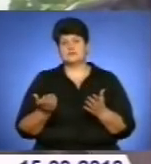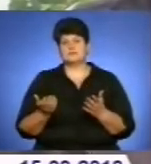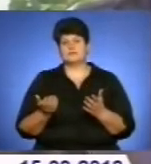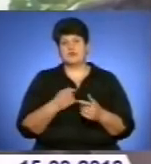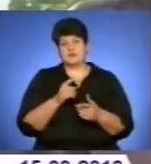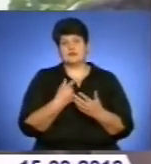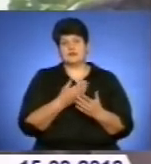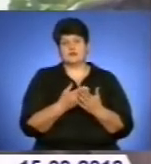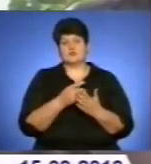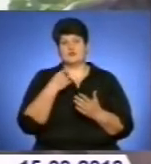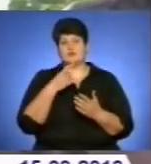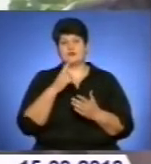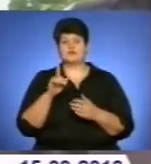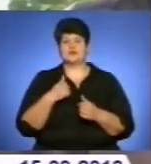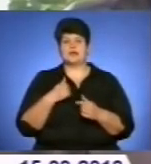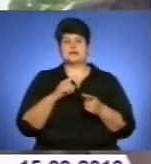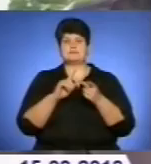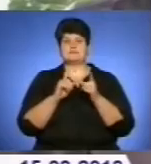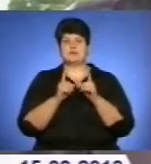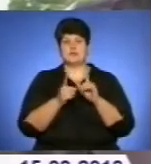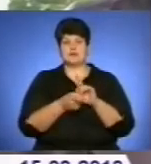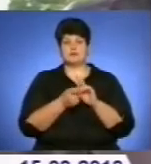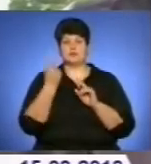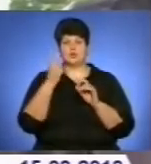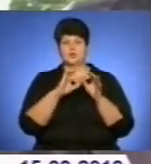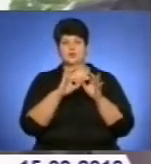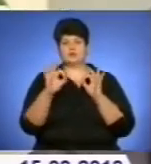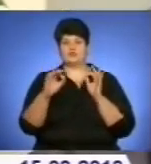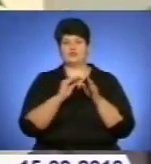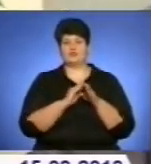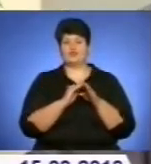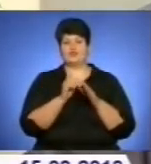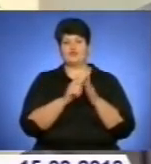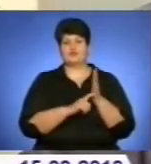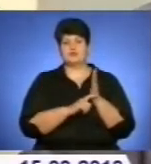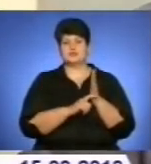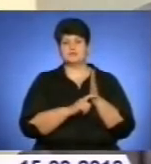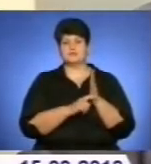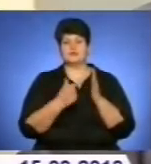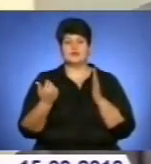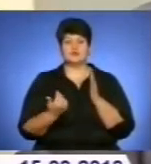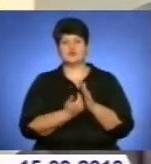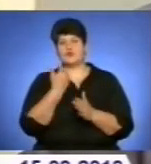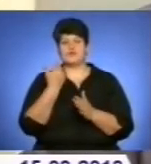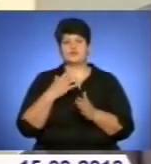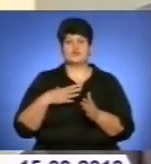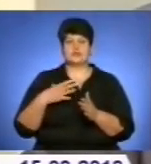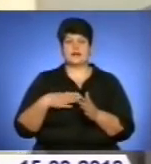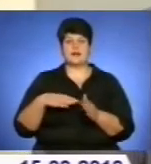постійно. Я ніколи, наприклад, не сидів за столом, щоб я сидів і писав вірші.